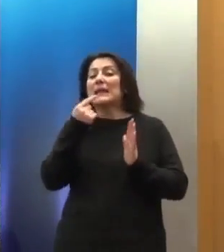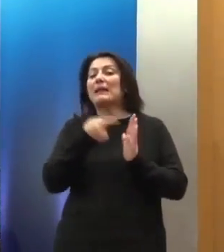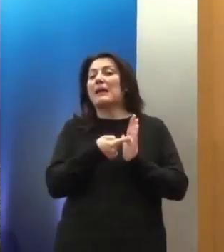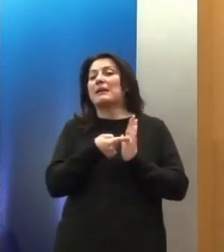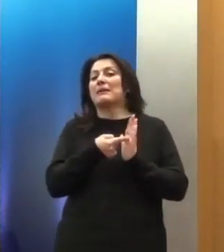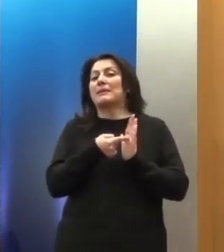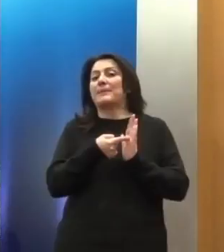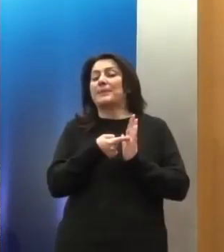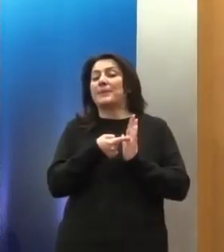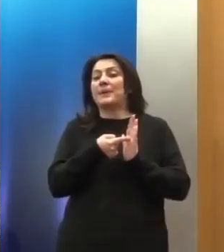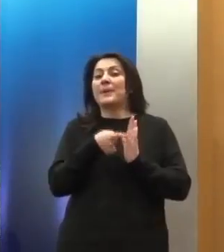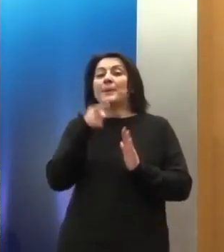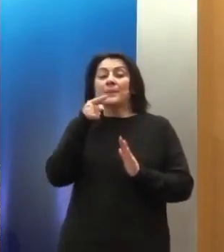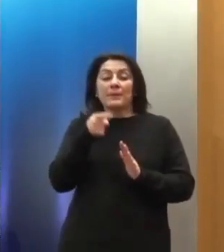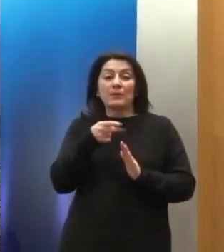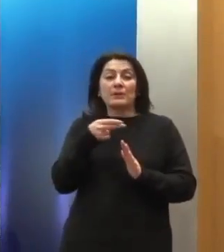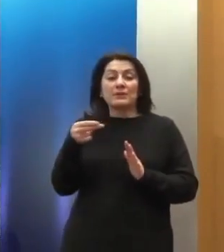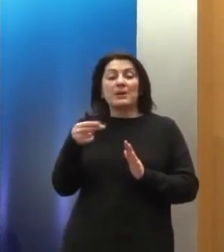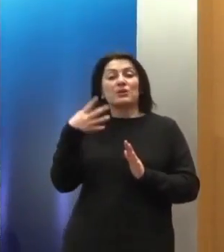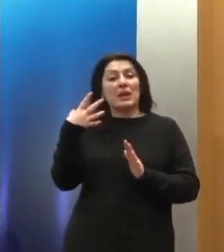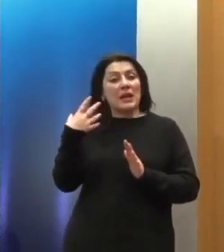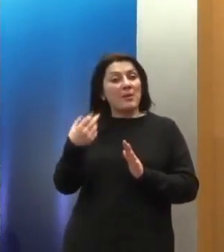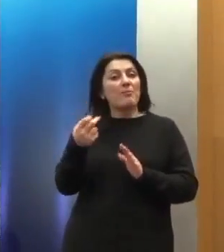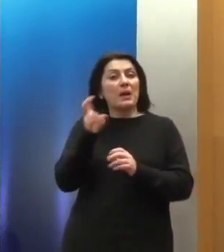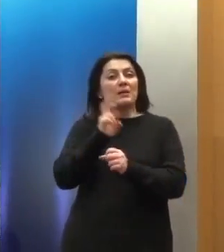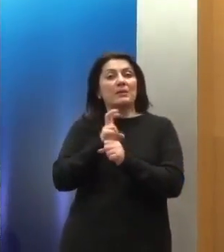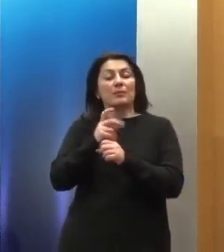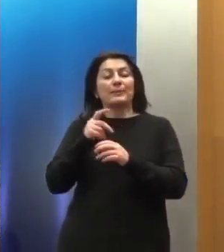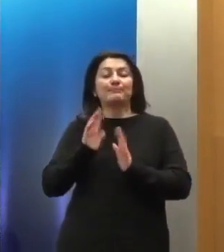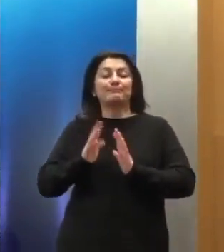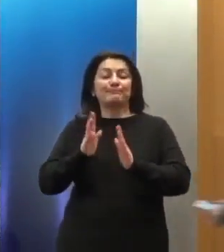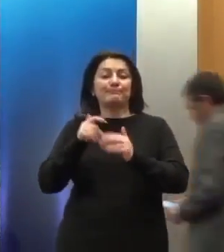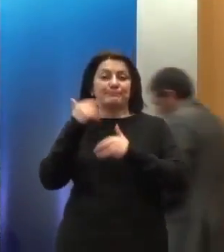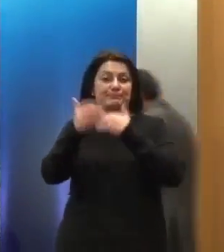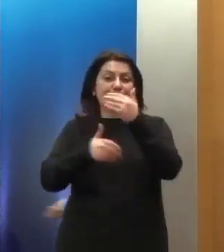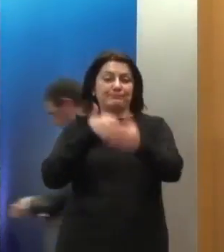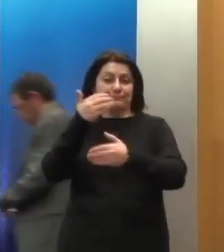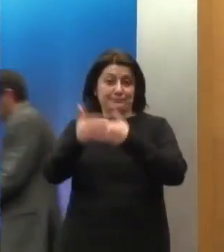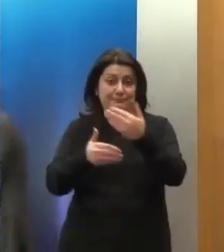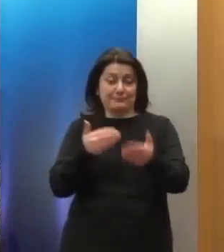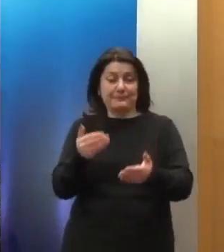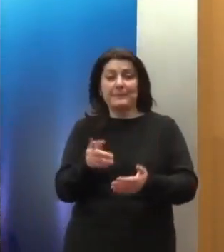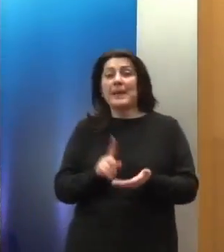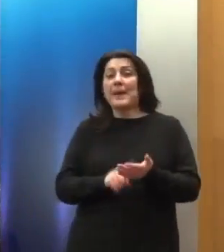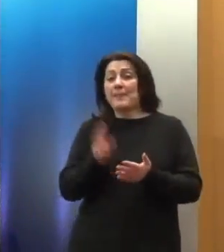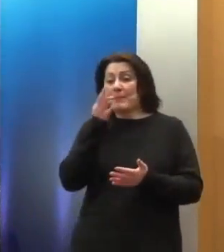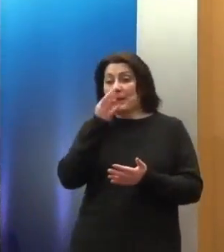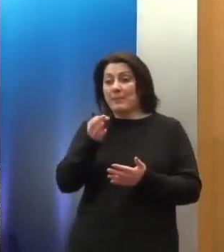Επομένως, υπάρχει ακόμη μπροστά δρόμο και πρέπει να πω ότι και στο τέλος